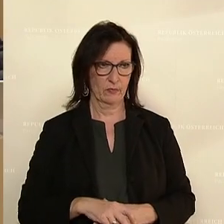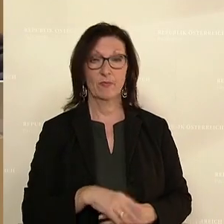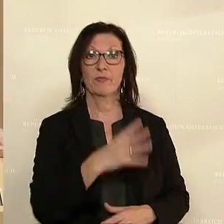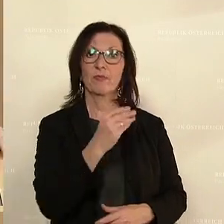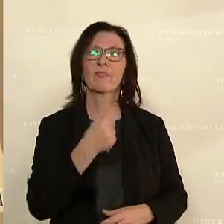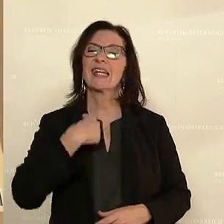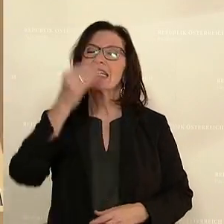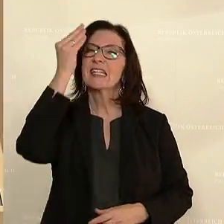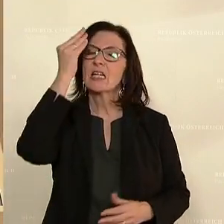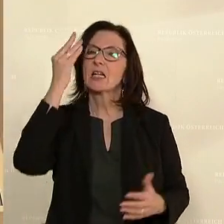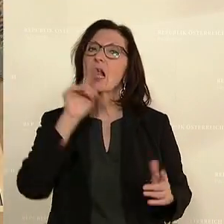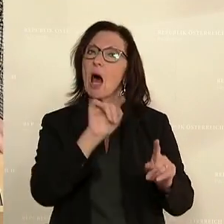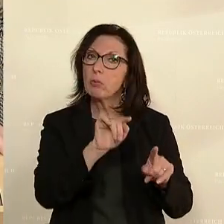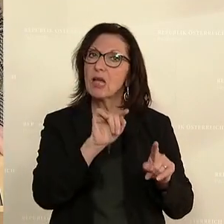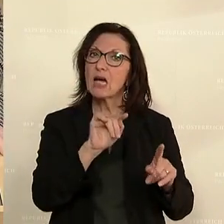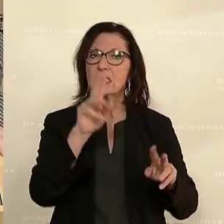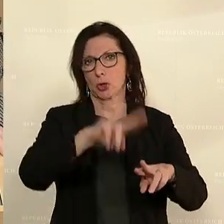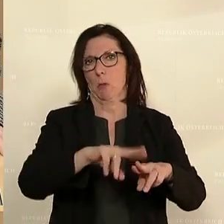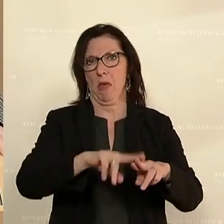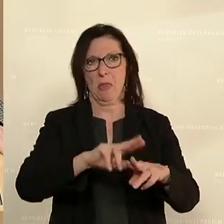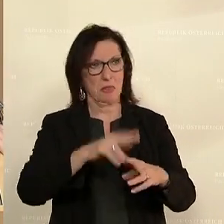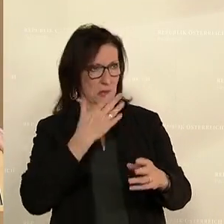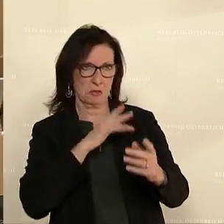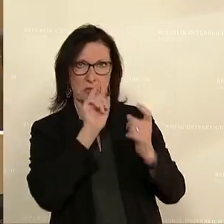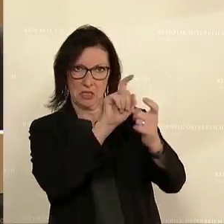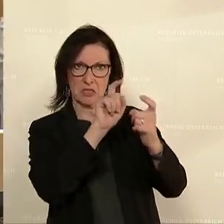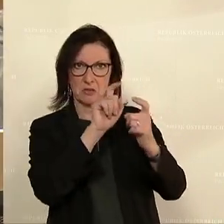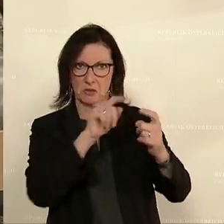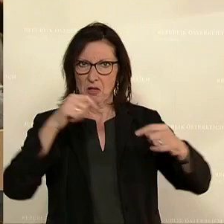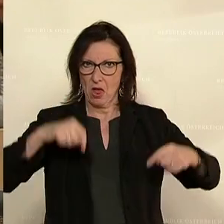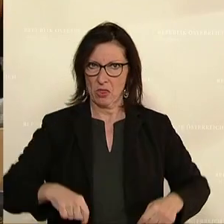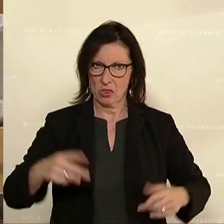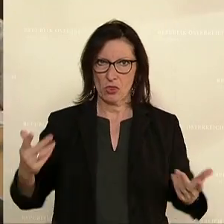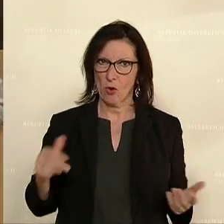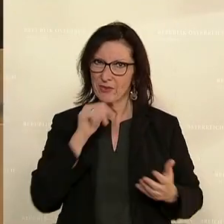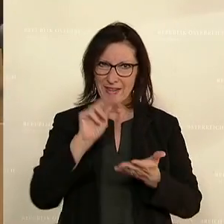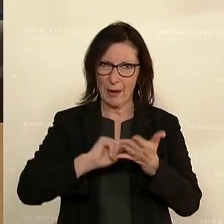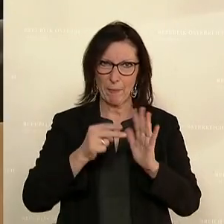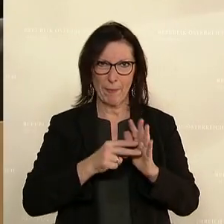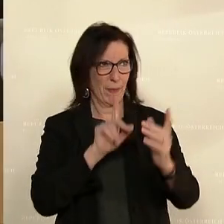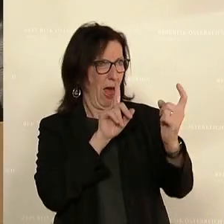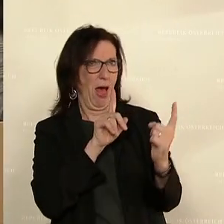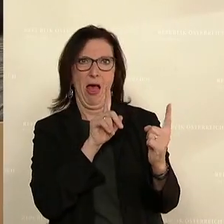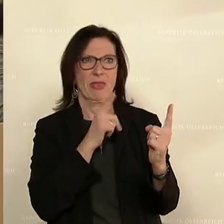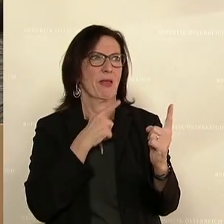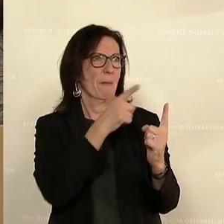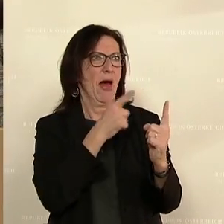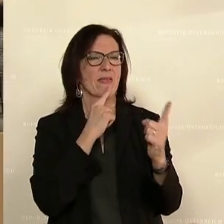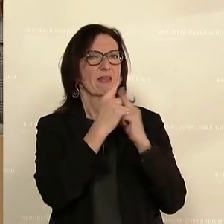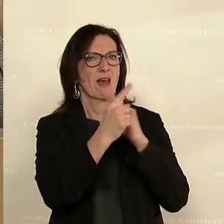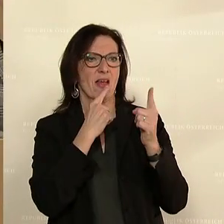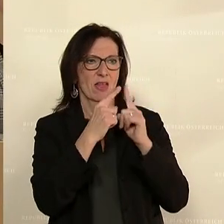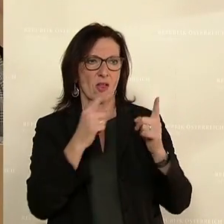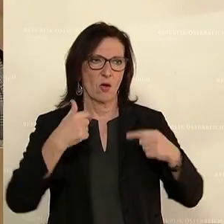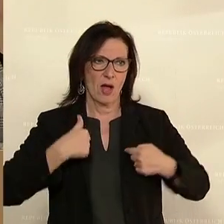Ich glaube, können darüber auch später dann diskutieren. Es ist, glaube ich, hier keine Doppelkonferenz vorgesehen vom Rednerpult, aber ich möchte dann auch nur